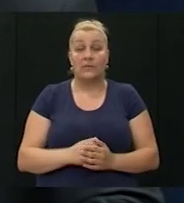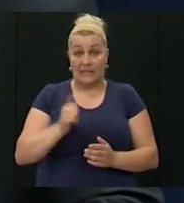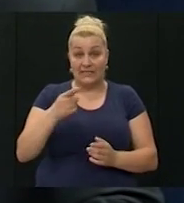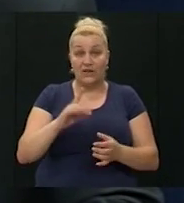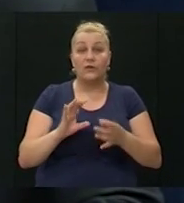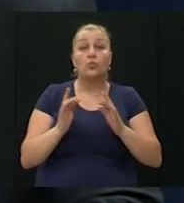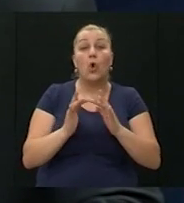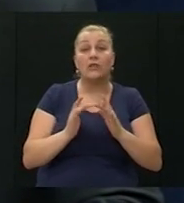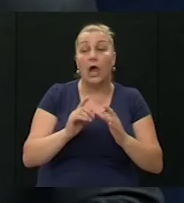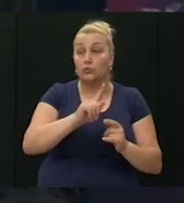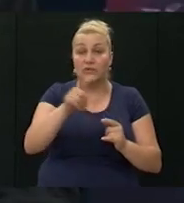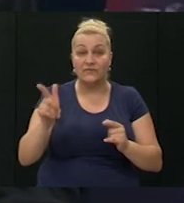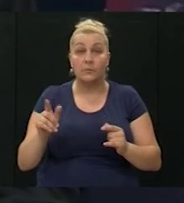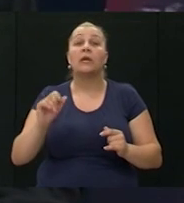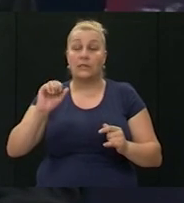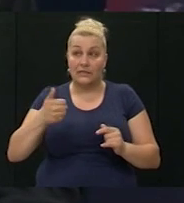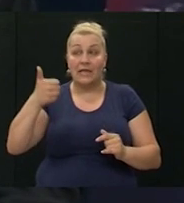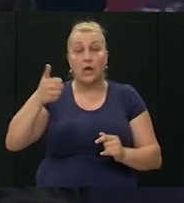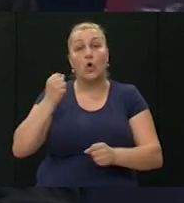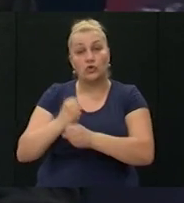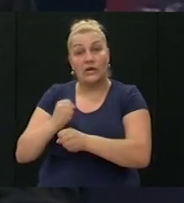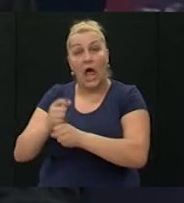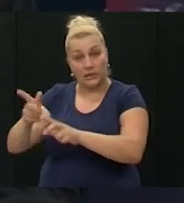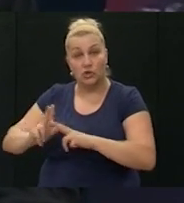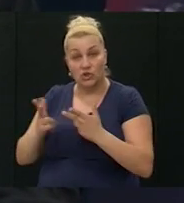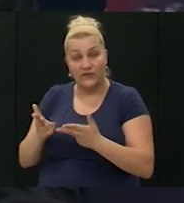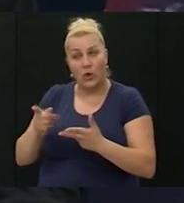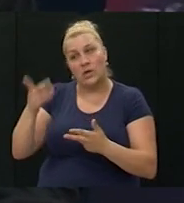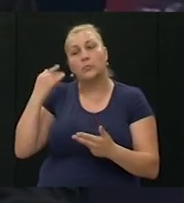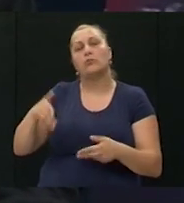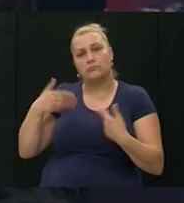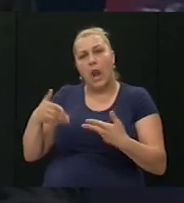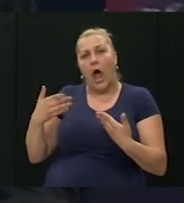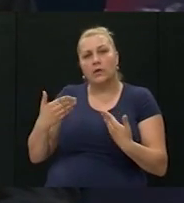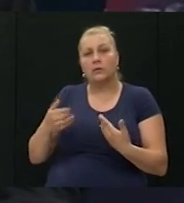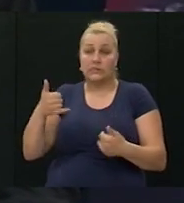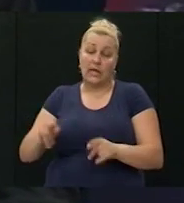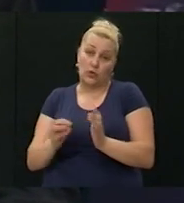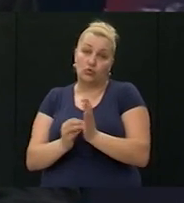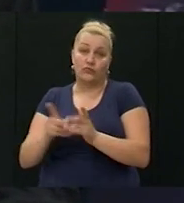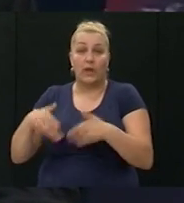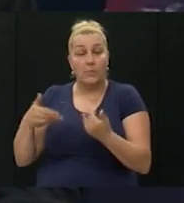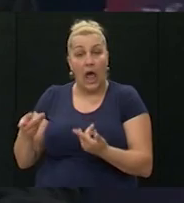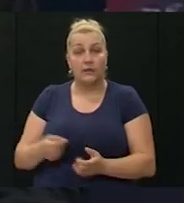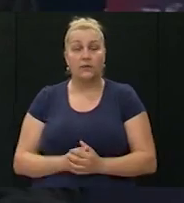drugim, živi? Živi su i zdravi, jedan još radi, bio je mlađi, dakle, mlađi je i sada,